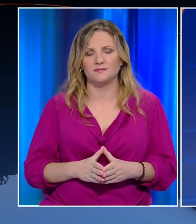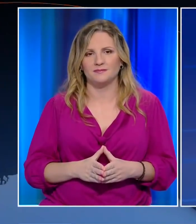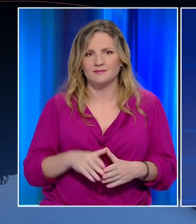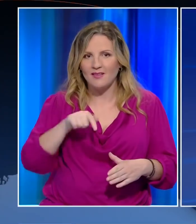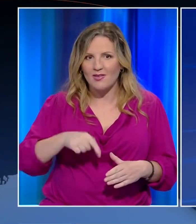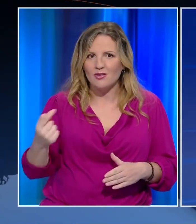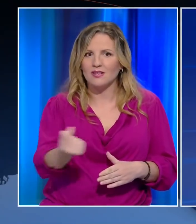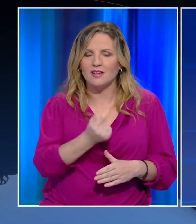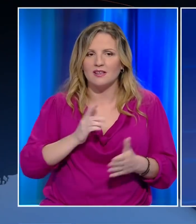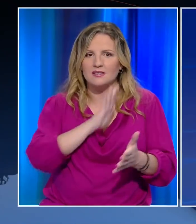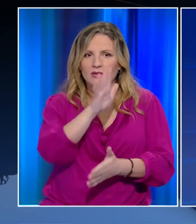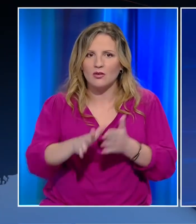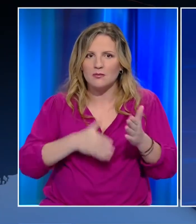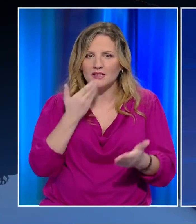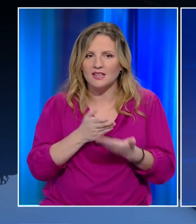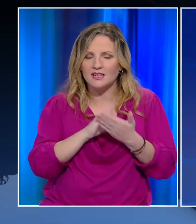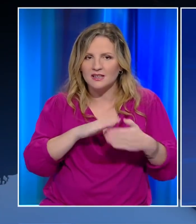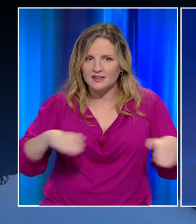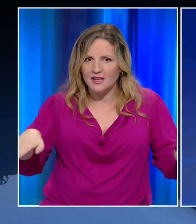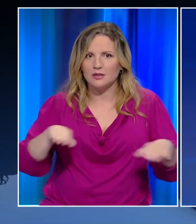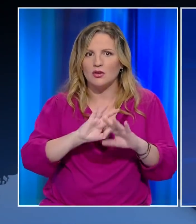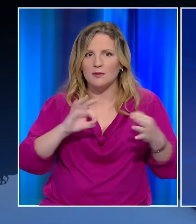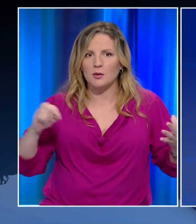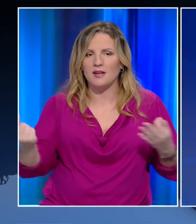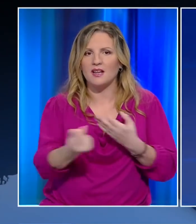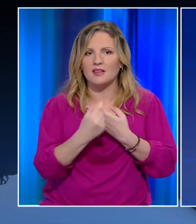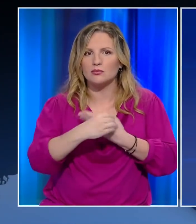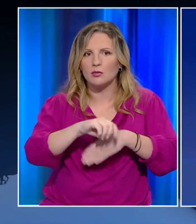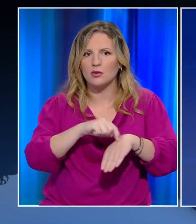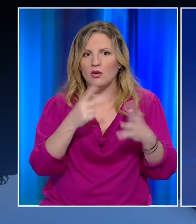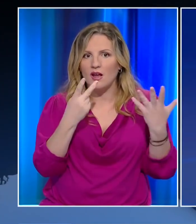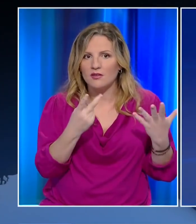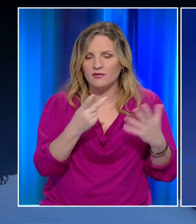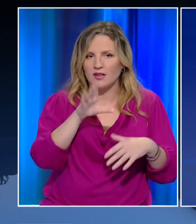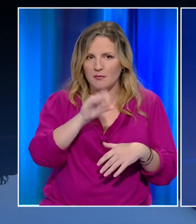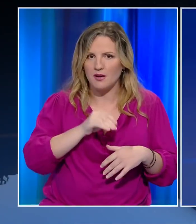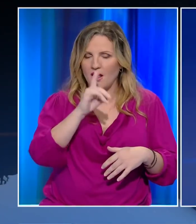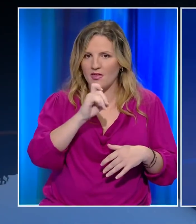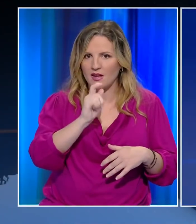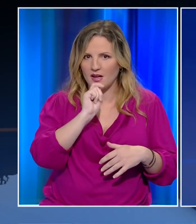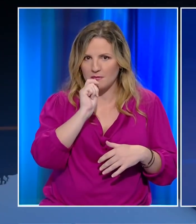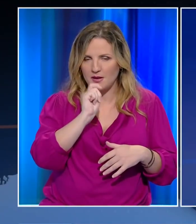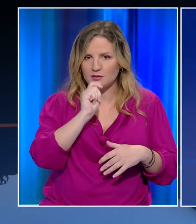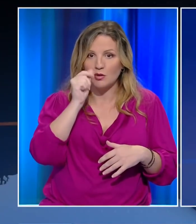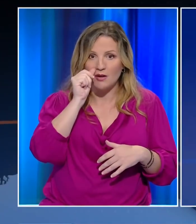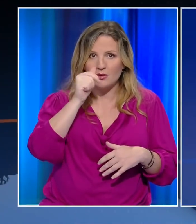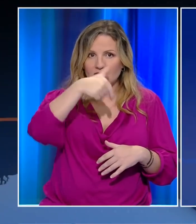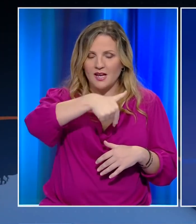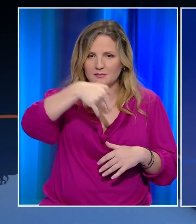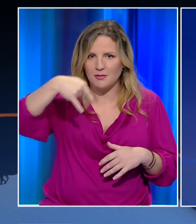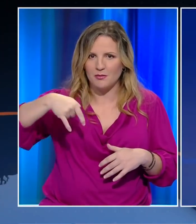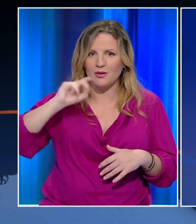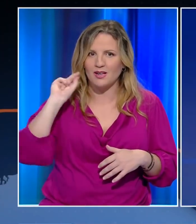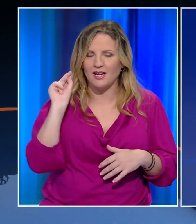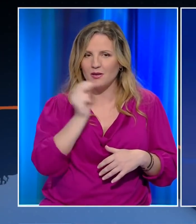Στο σημείο αυτό το δελτίο μας ολοκληρώθηκε. Όλη η επικαιρότητα αναλυτικά στο κεντρικό δελτίο ειδήσεων του Open στις 7 παρα 10 με το Γιάννη